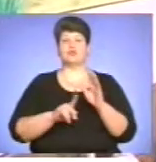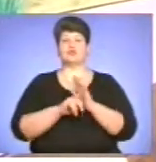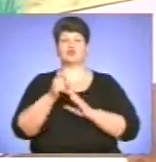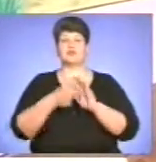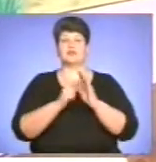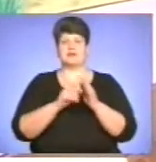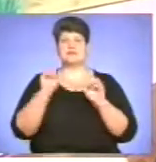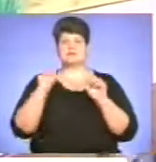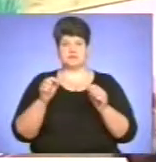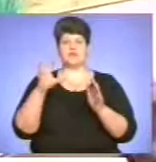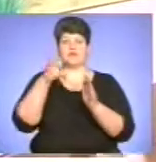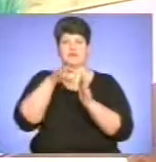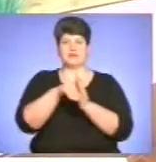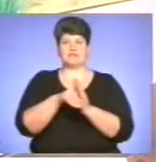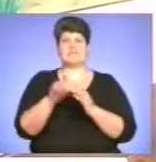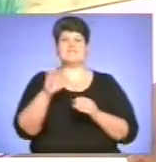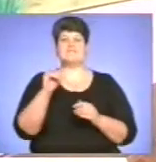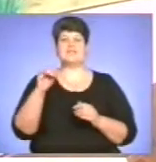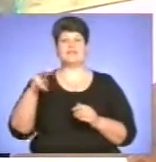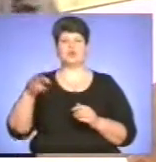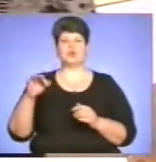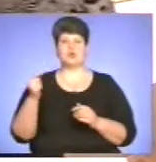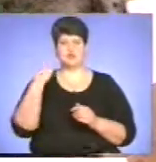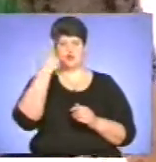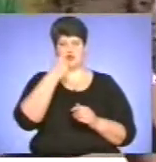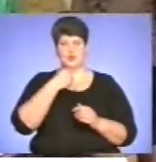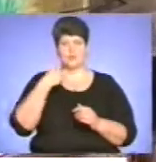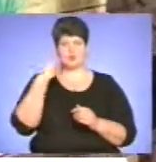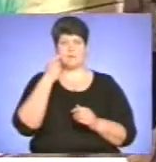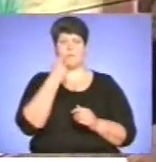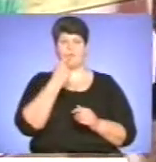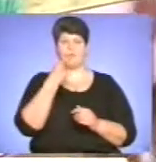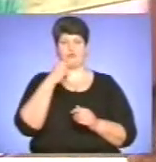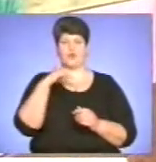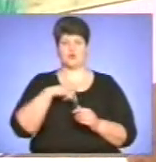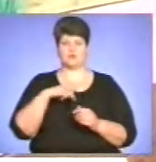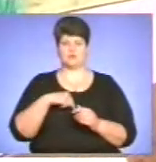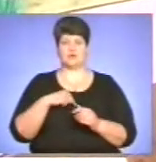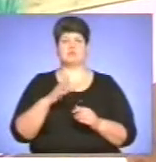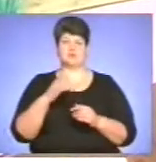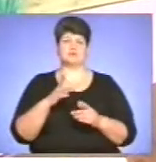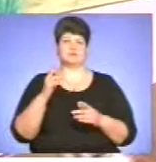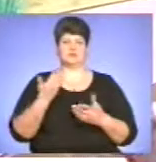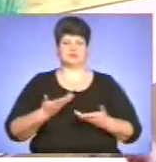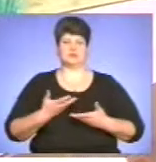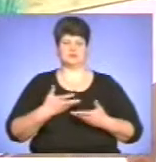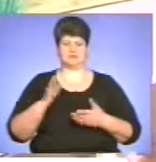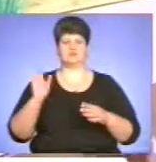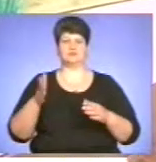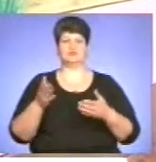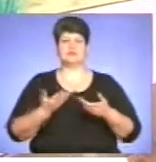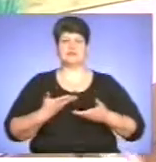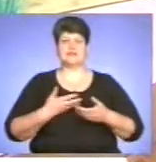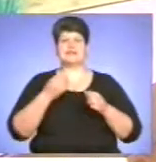зумів закласти в ній оцю філологічну особистість, мовну особистість, то вона собі радо дасть. Вона завжди